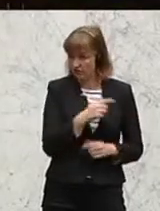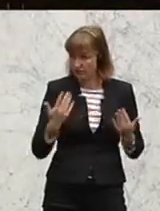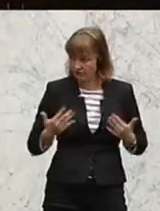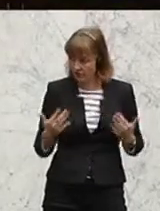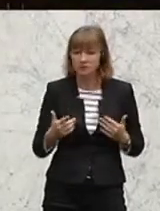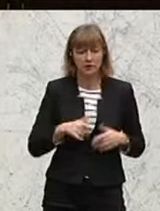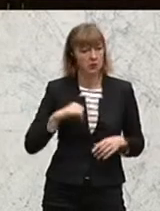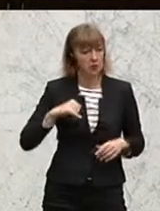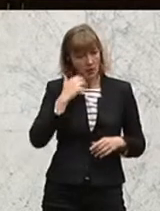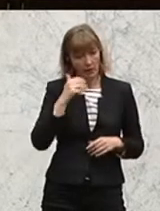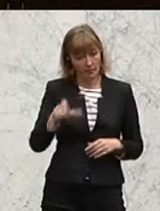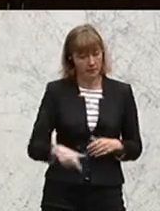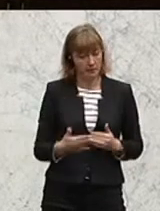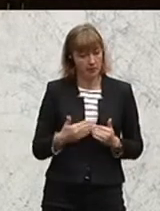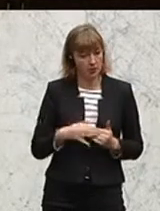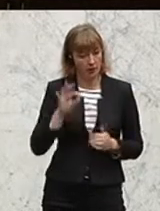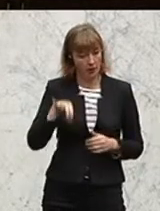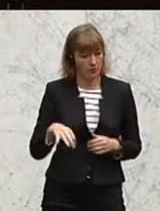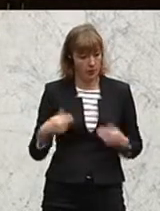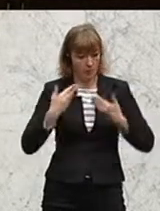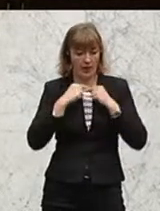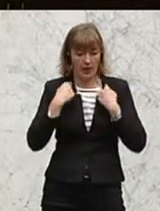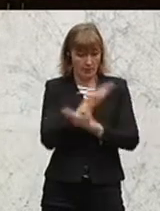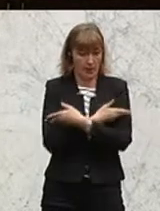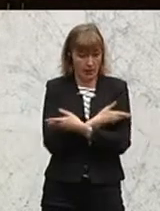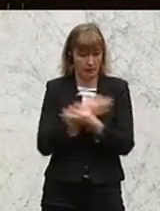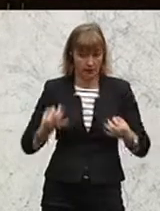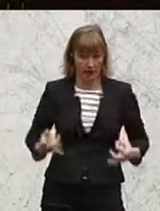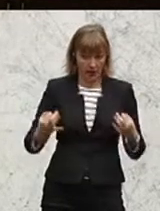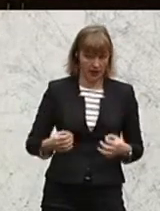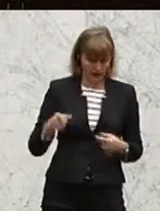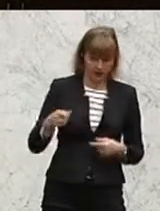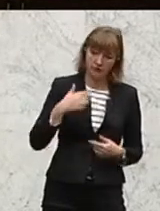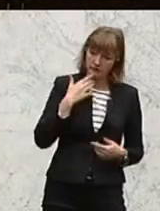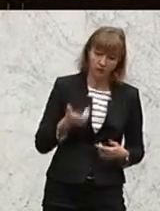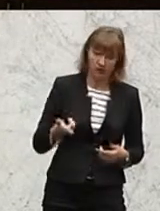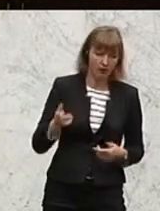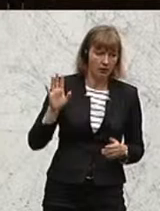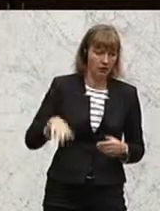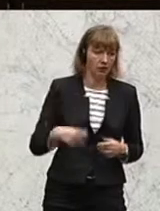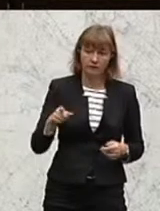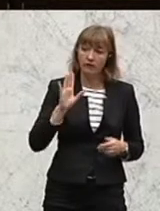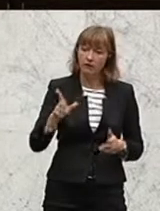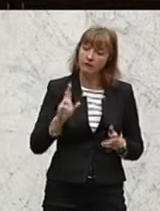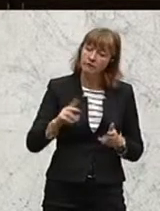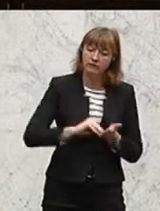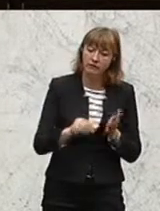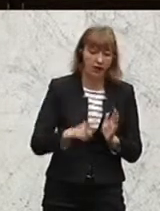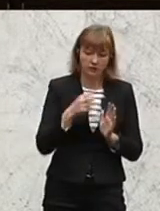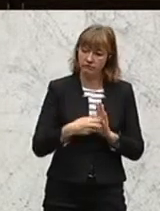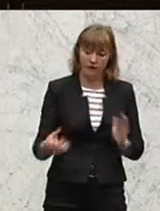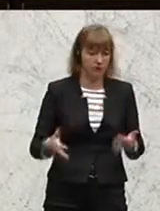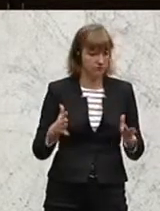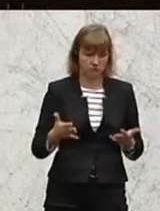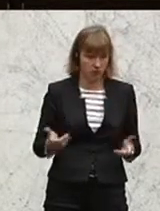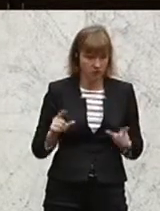Wenn dort ein junger Mann ein FPÖ-Leiwerl trägt, dann sagt man ihm schon, dein Vertrag bei der Stadt wird nicht verlängert werden. Es geschieht